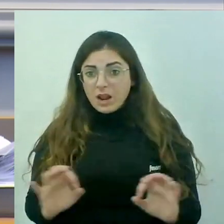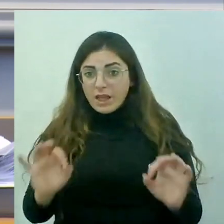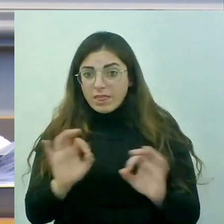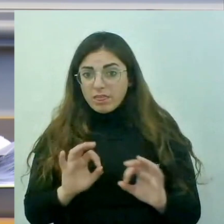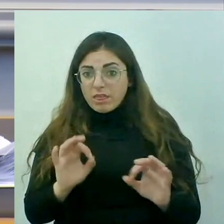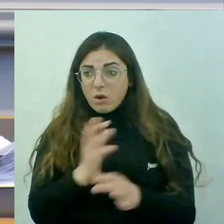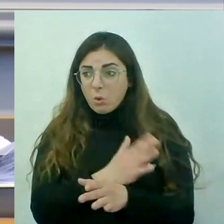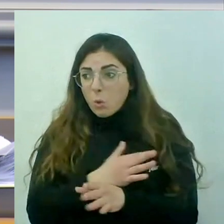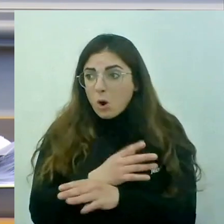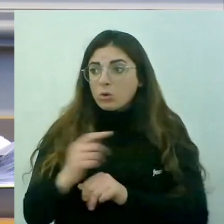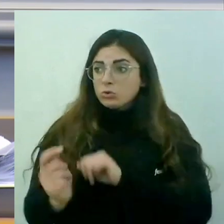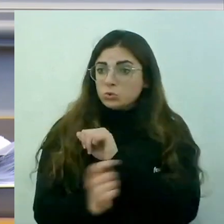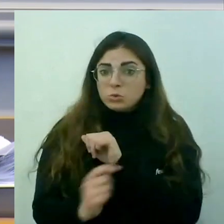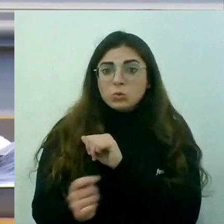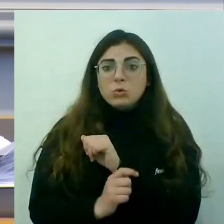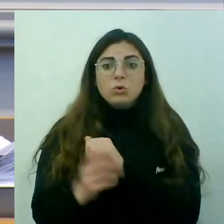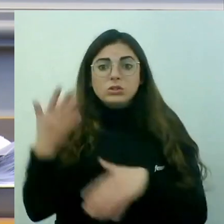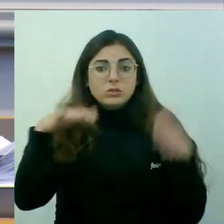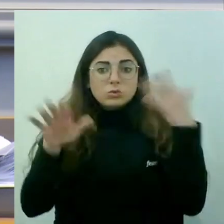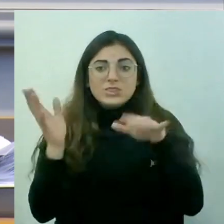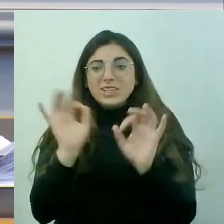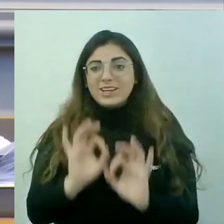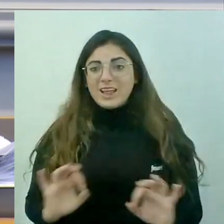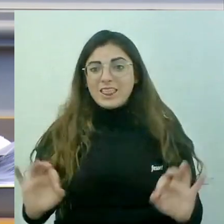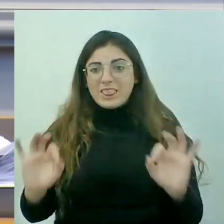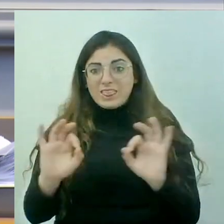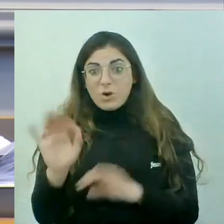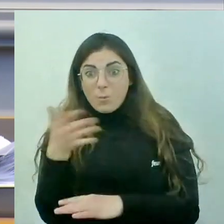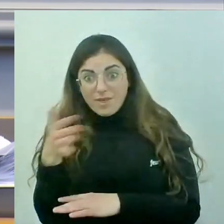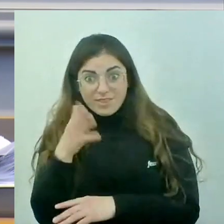trucos, ni evasives. Jamás con la bandera. Jamás.